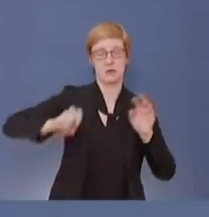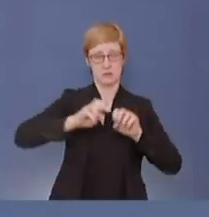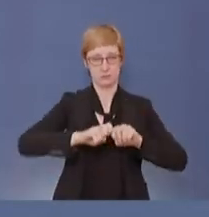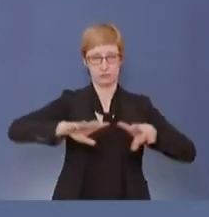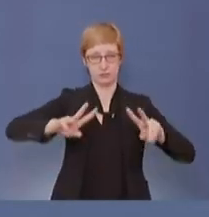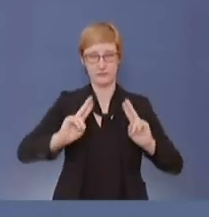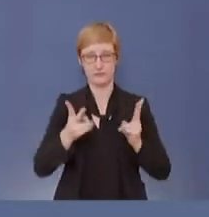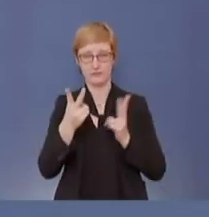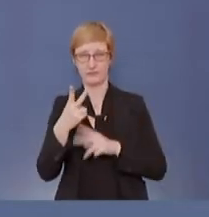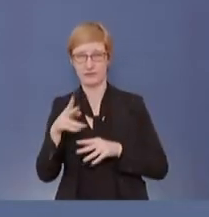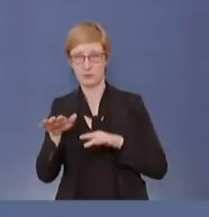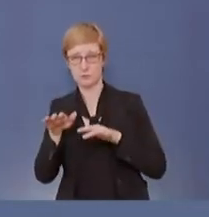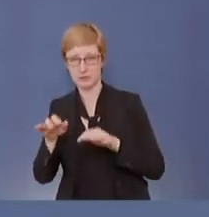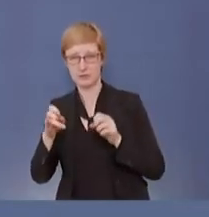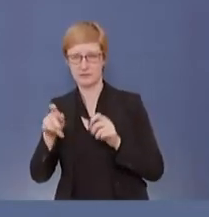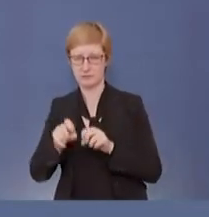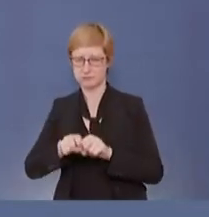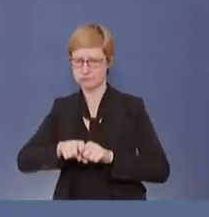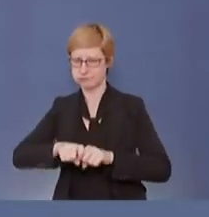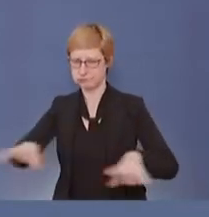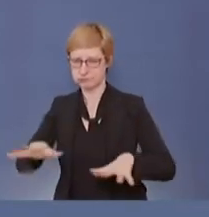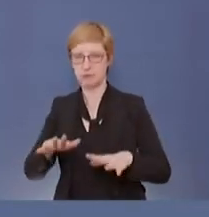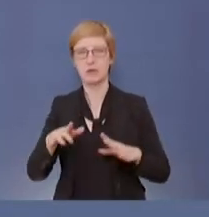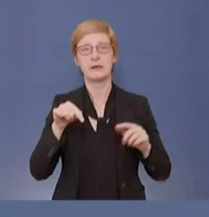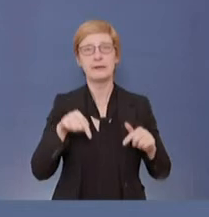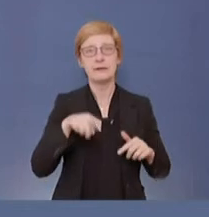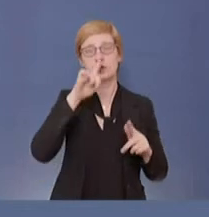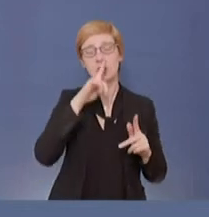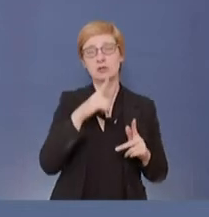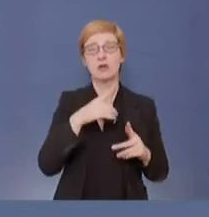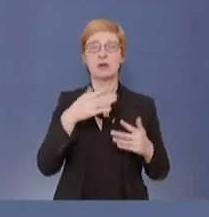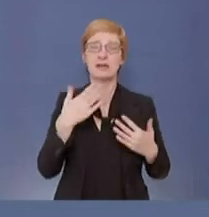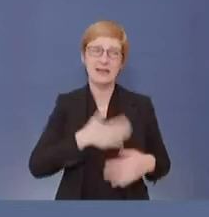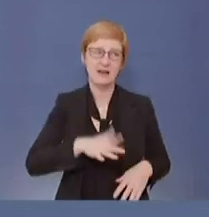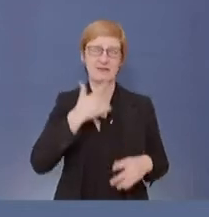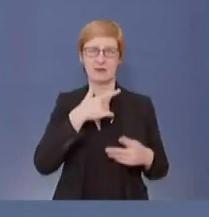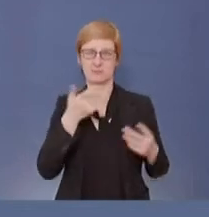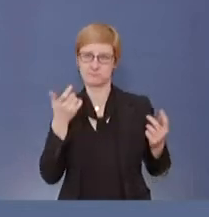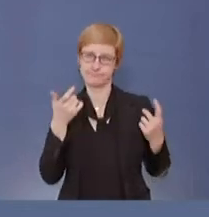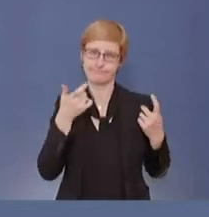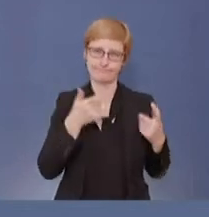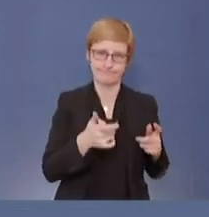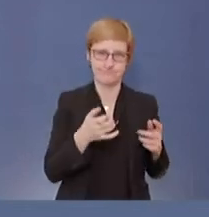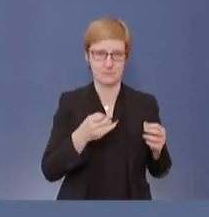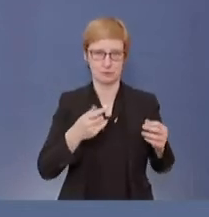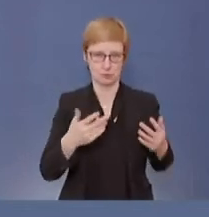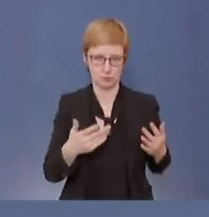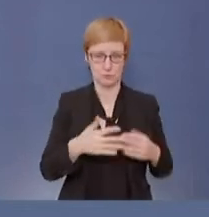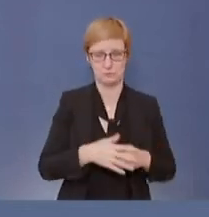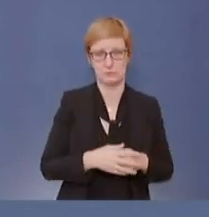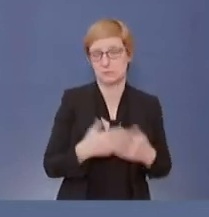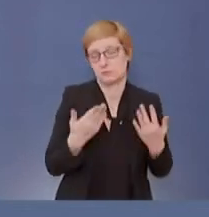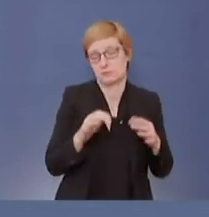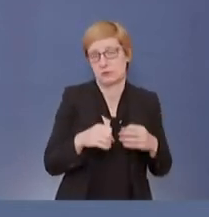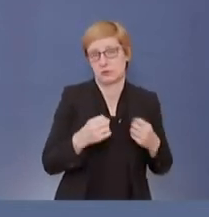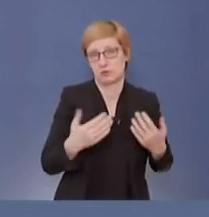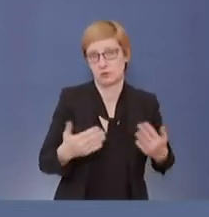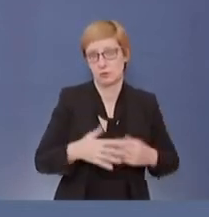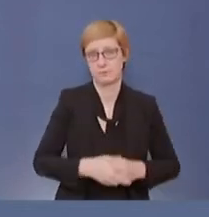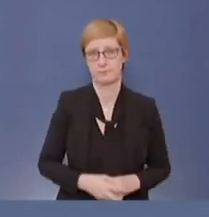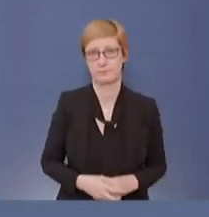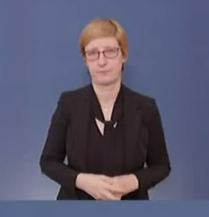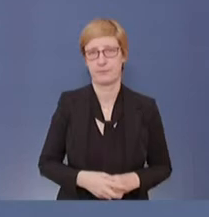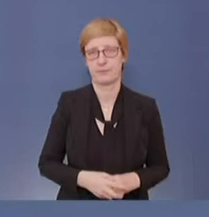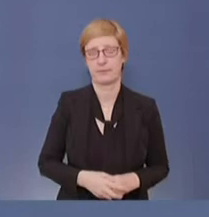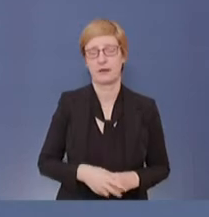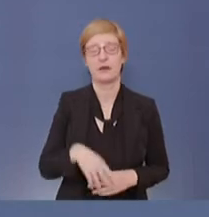was es in anderen Ländern angerichtet hat. Das ist die Situation. Und die Analyse der